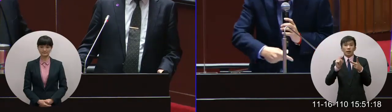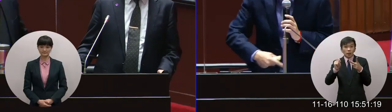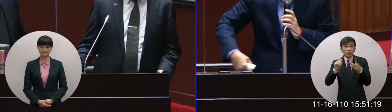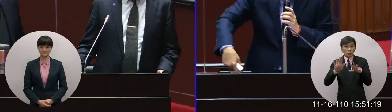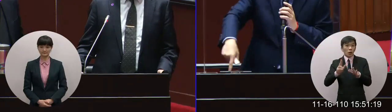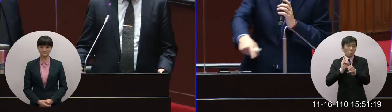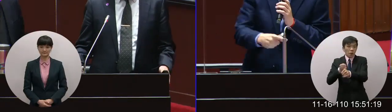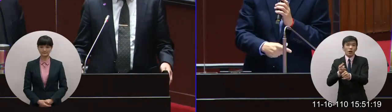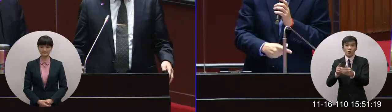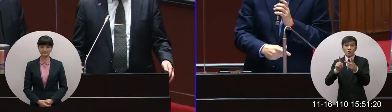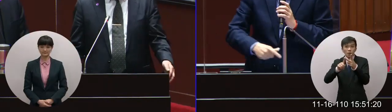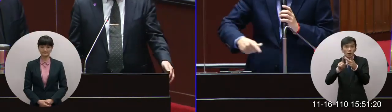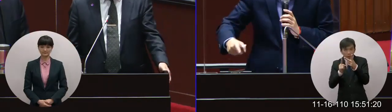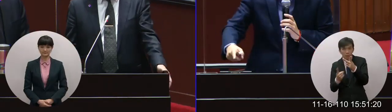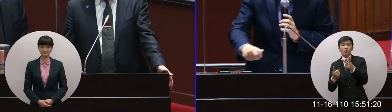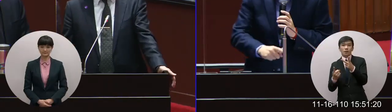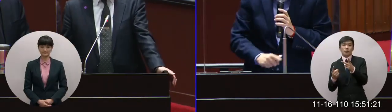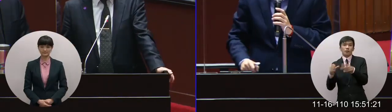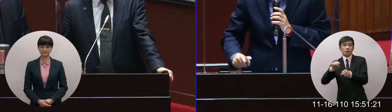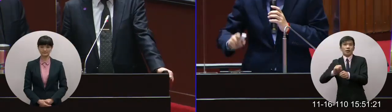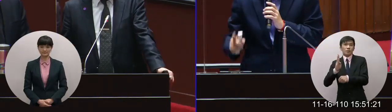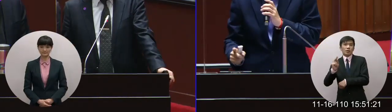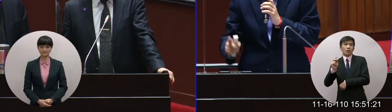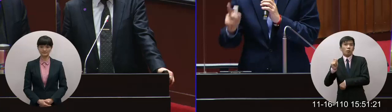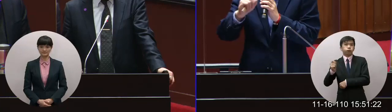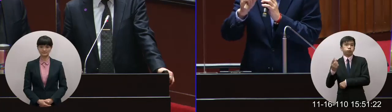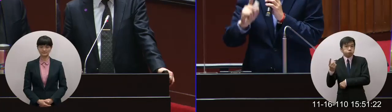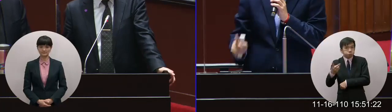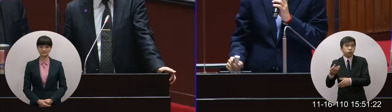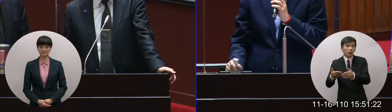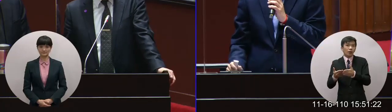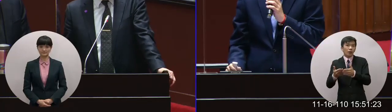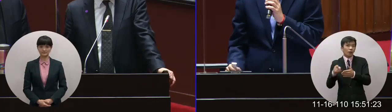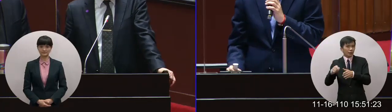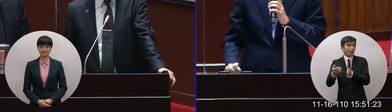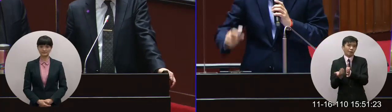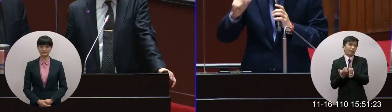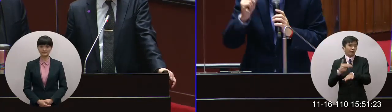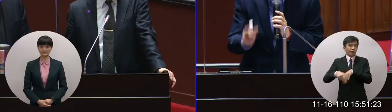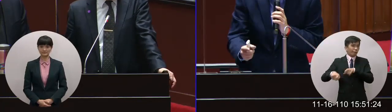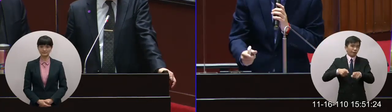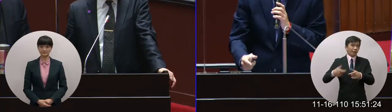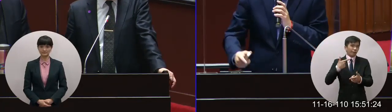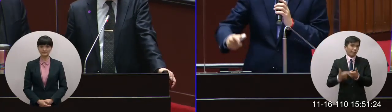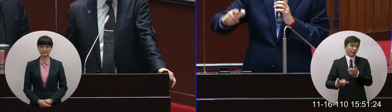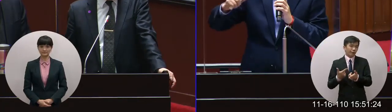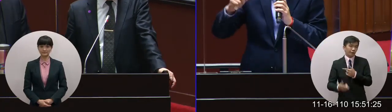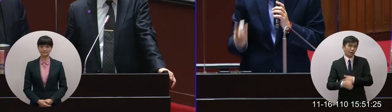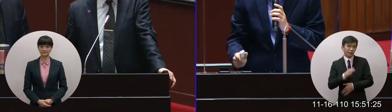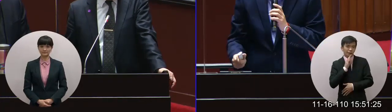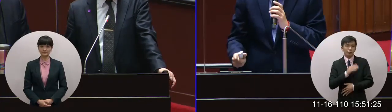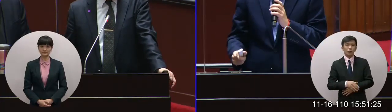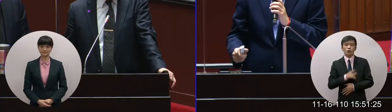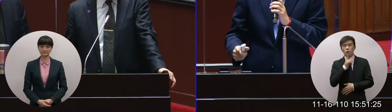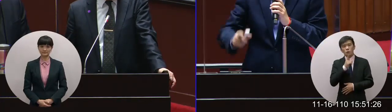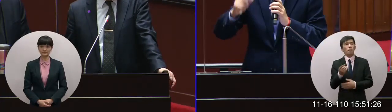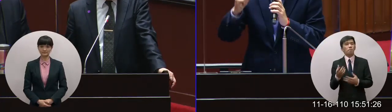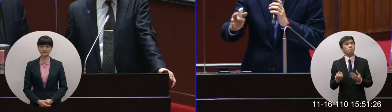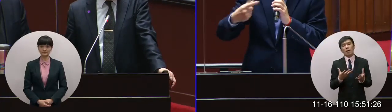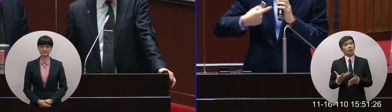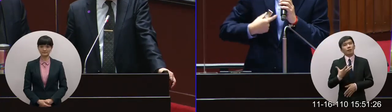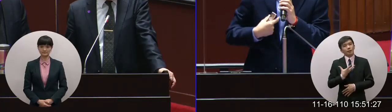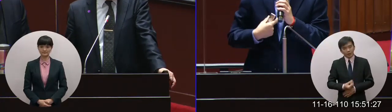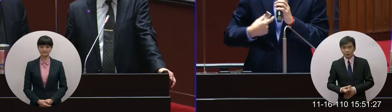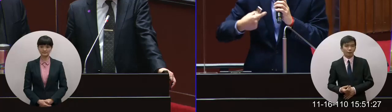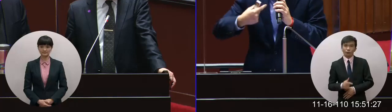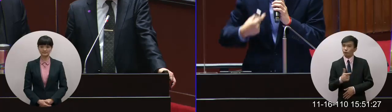所以簡單來說整個目前的計畫你真的沒有超前部署你說不得已說無奈其實